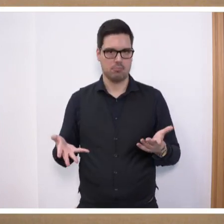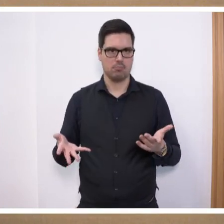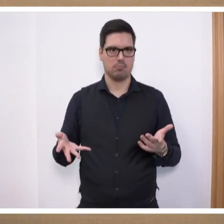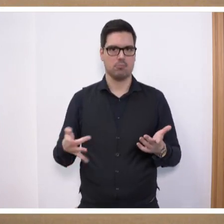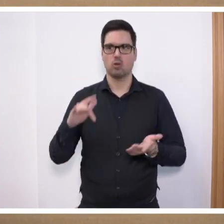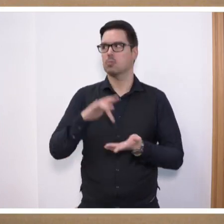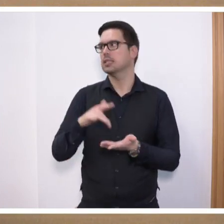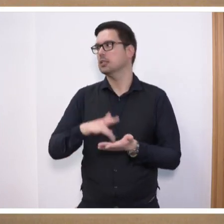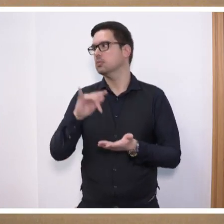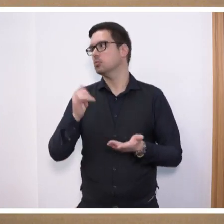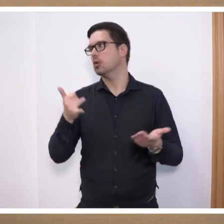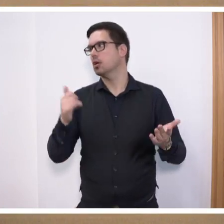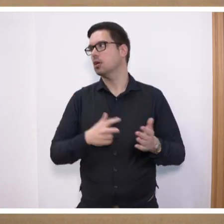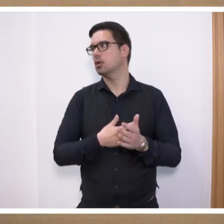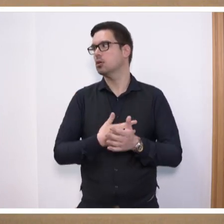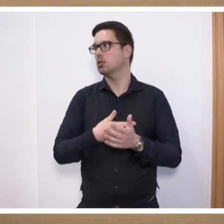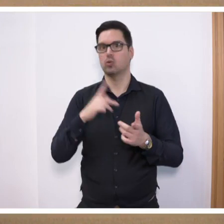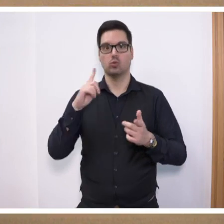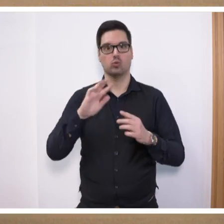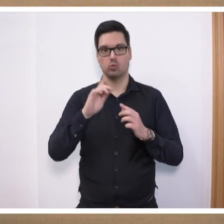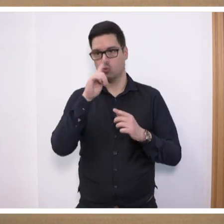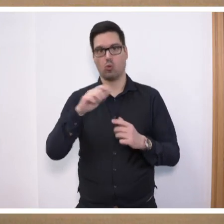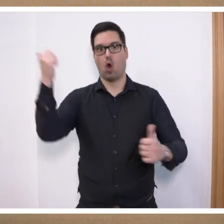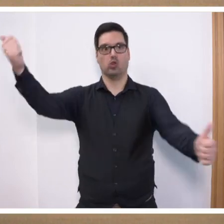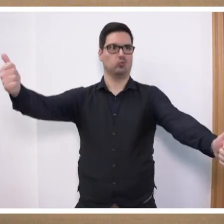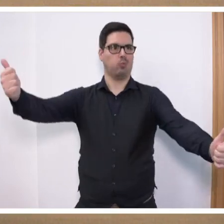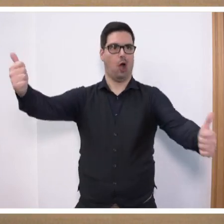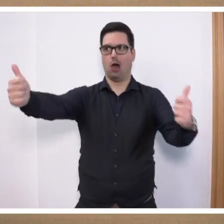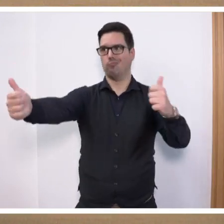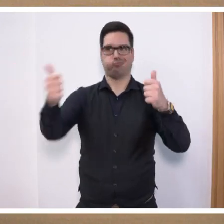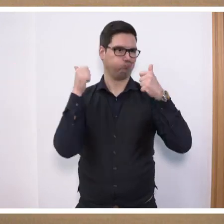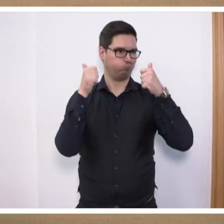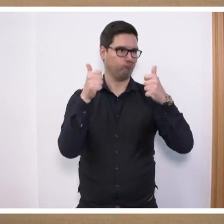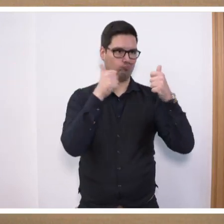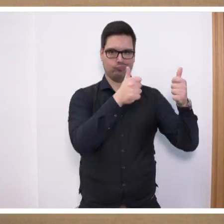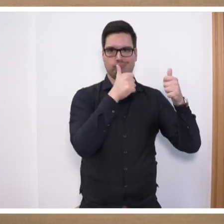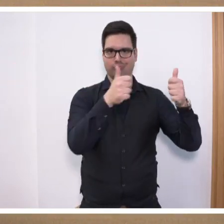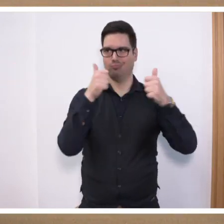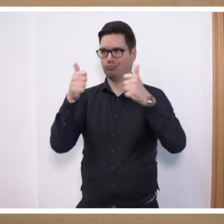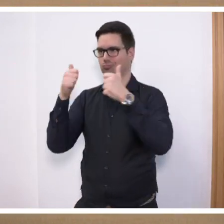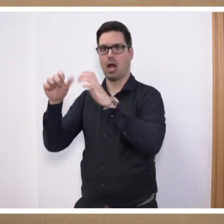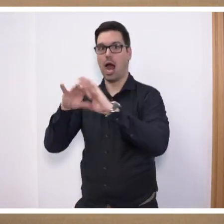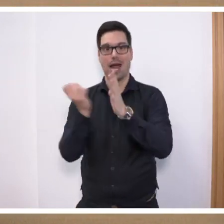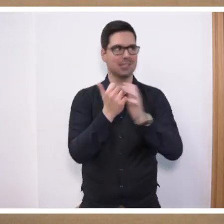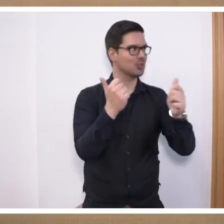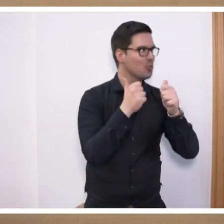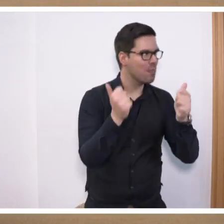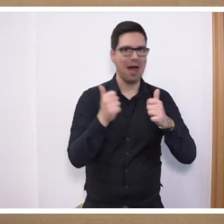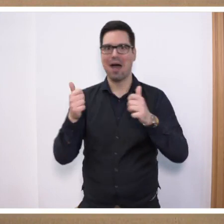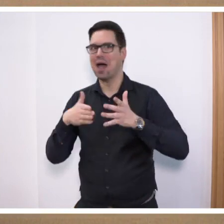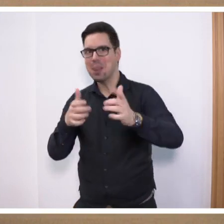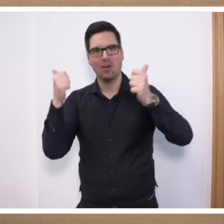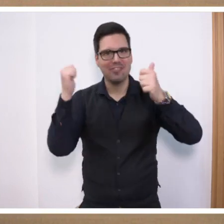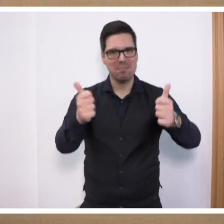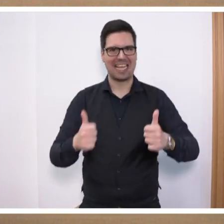Prinzip ja nur in Superlativen bestanden hatte und im Prinzip nur hervorgehoben habe, alles läuft toll, alles läuft super, es gibt